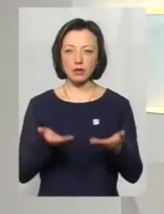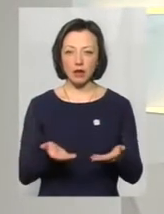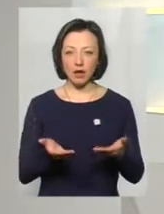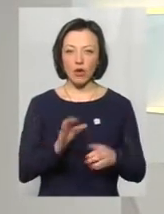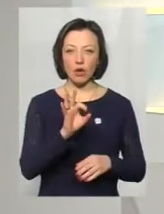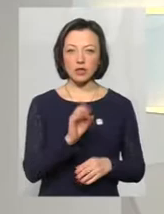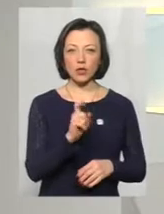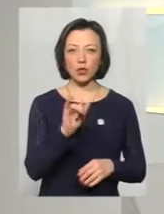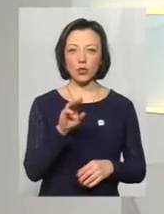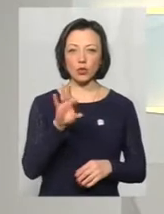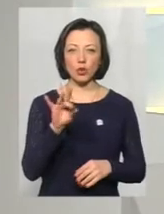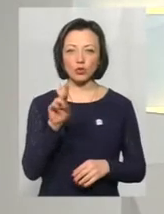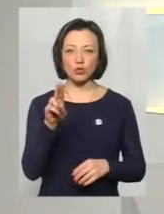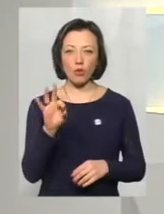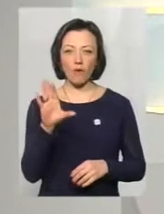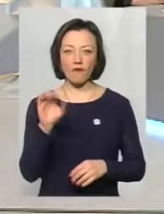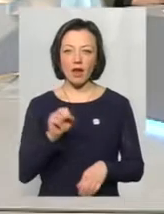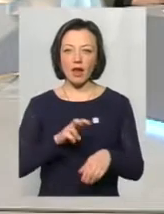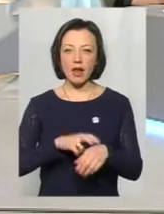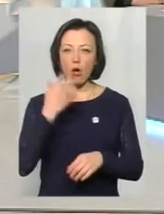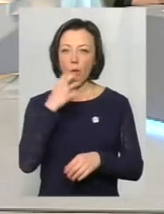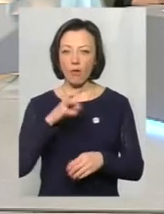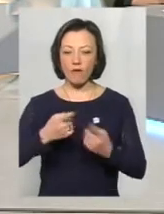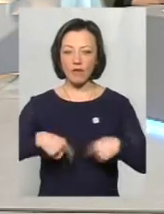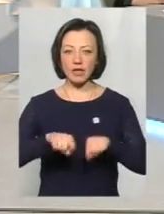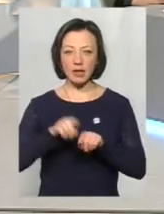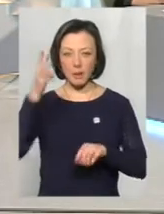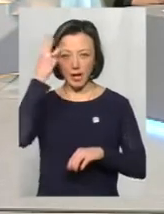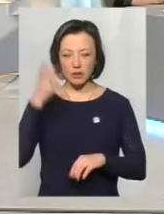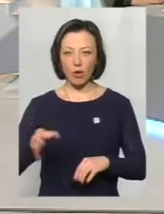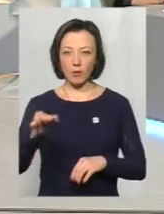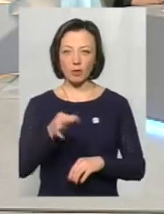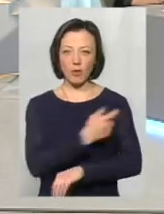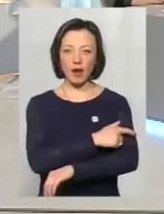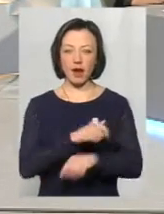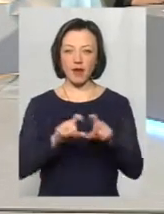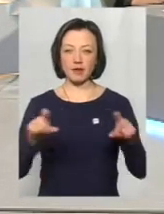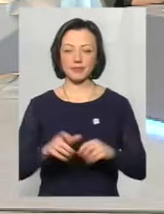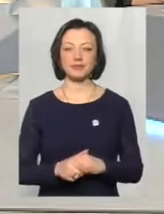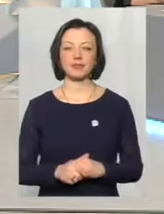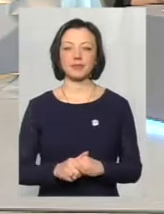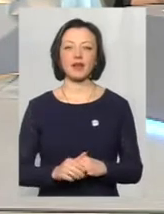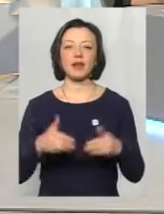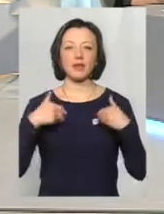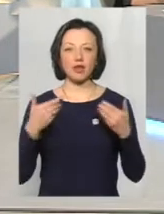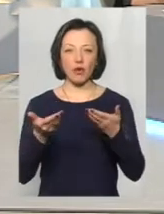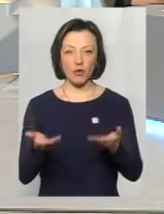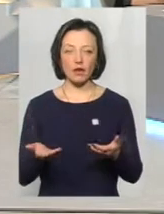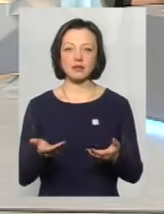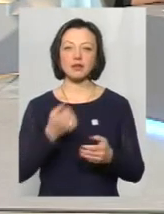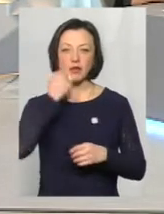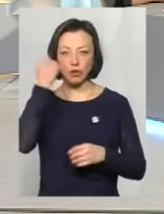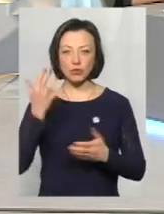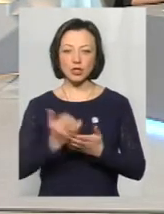Хуторцова, лікар-комбустіолог опікового відділення Хмельницької обласної лікарні. Вітаю вас, дякую, що знайшли час.